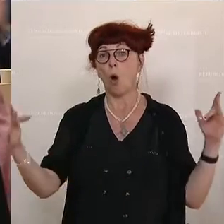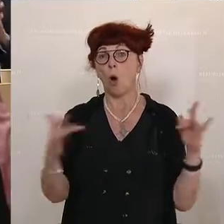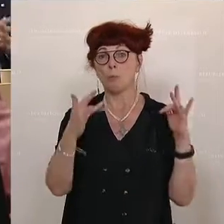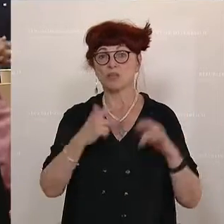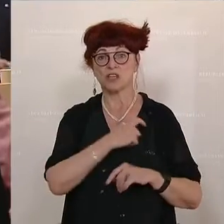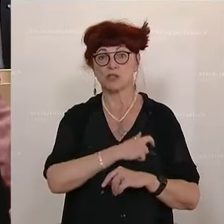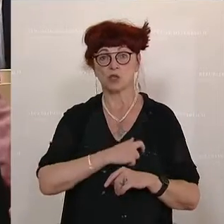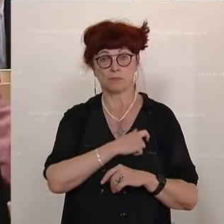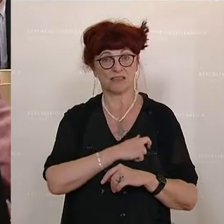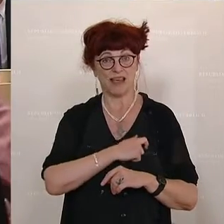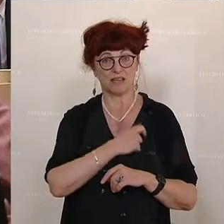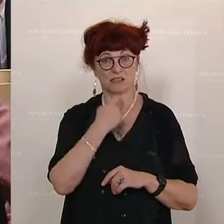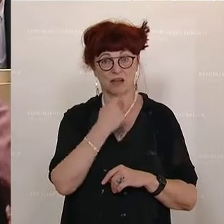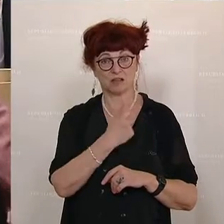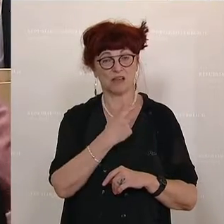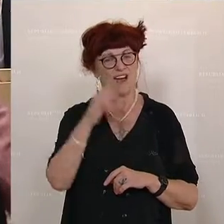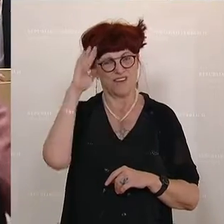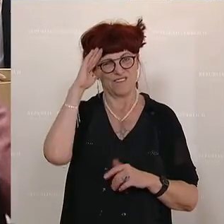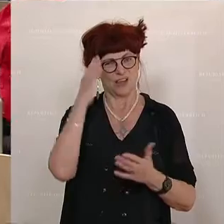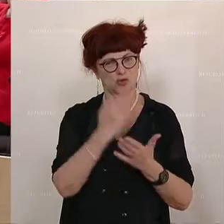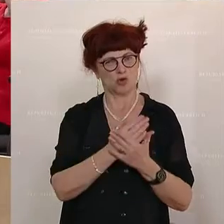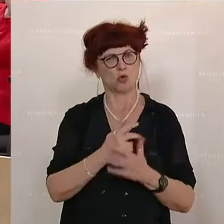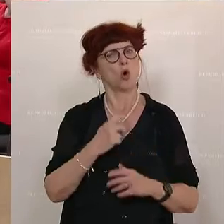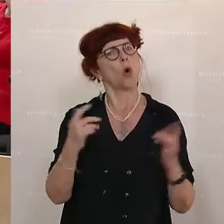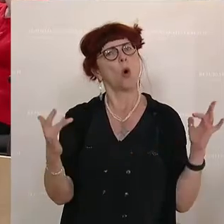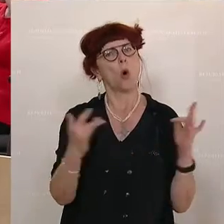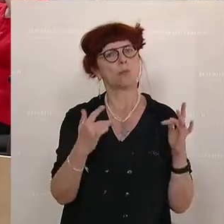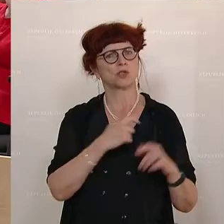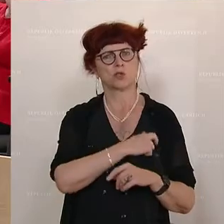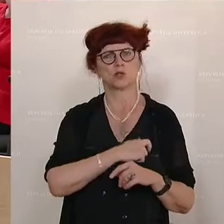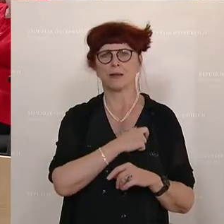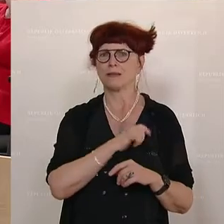Ich meine, wir wissen inzwischen, wie die Oppositionsparteien stimmen.